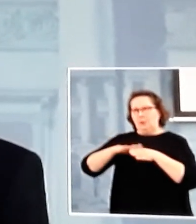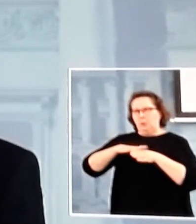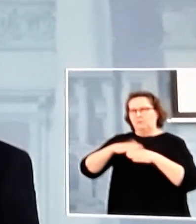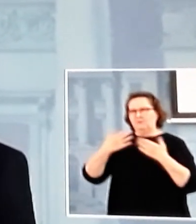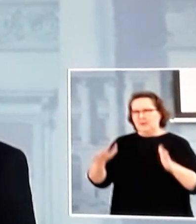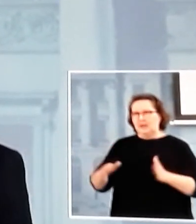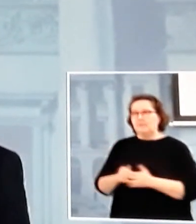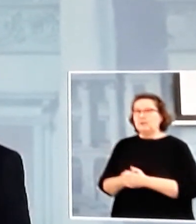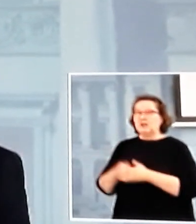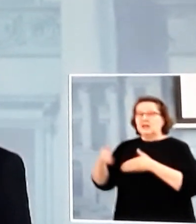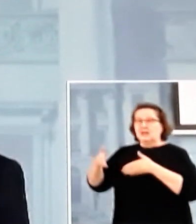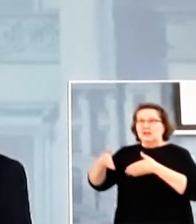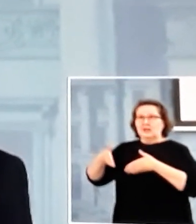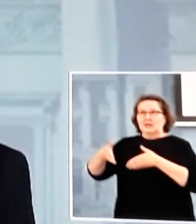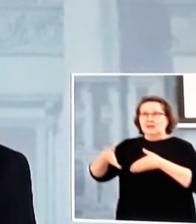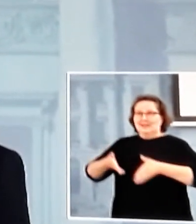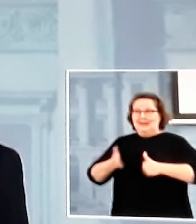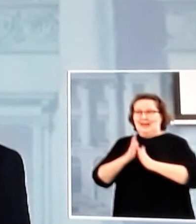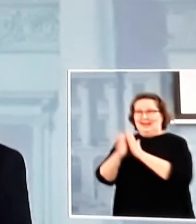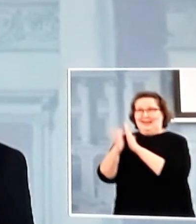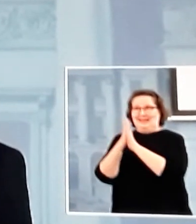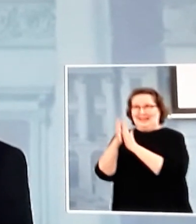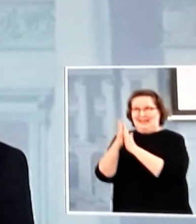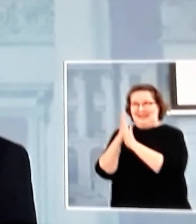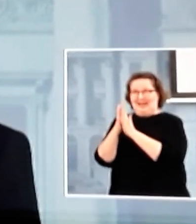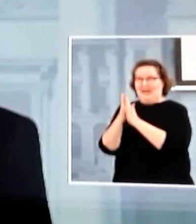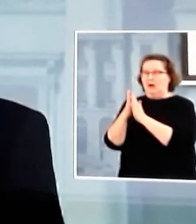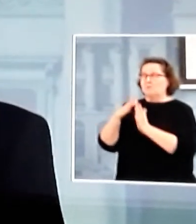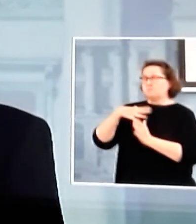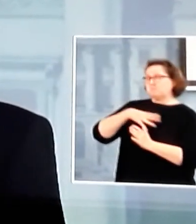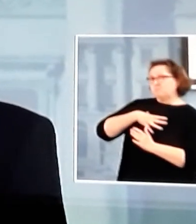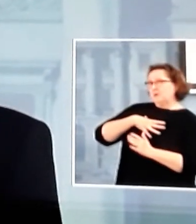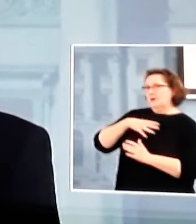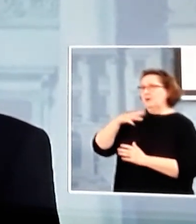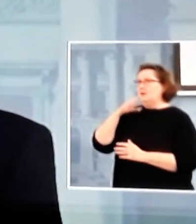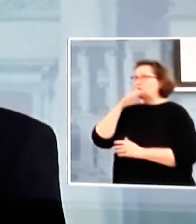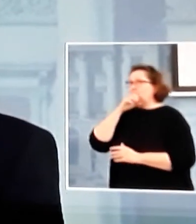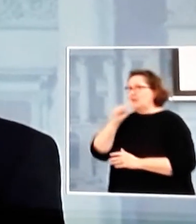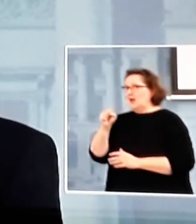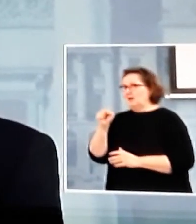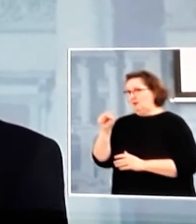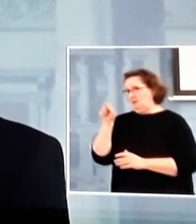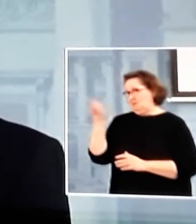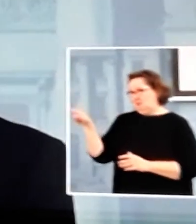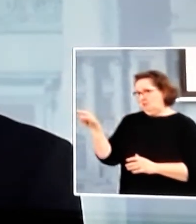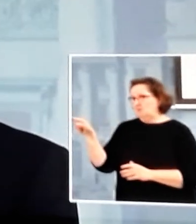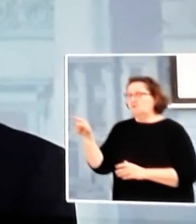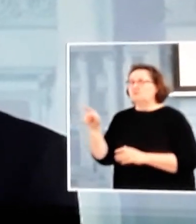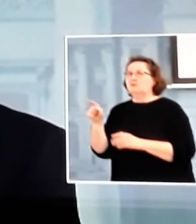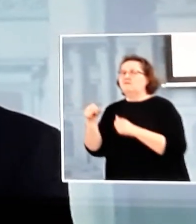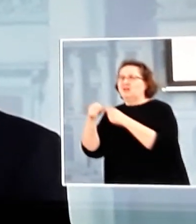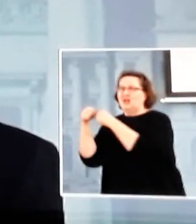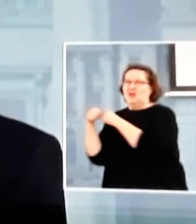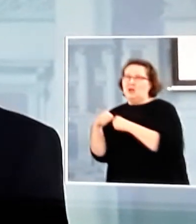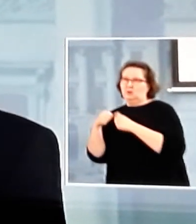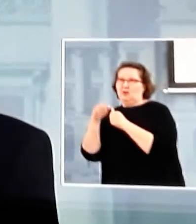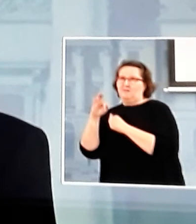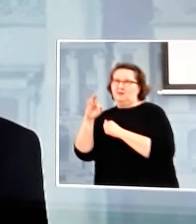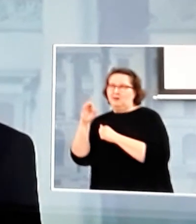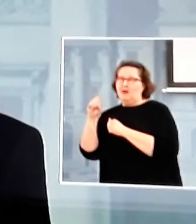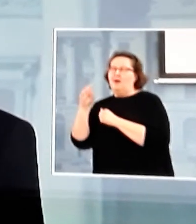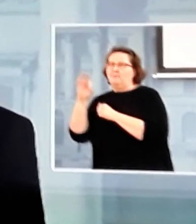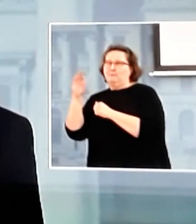olotettavaa, että Venäjän federaation FSB ja Suomen rajavartiosto antavat kansalaisten palata